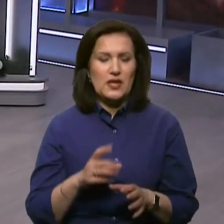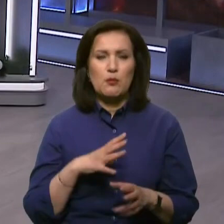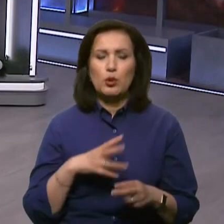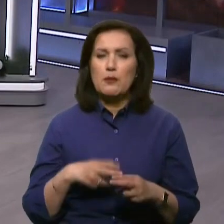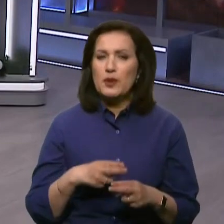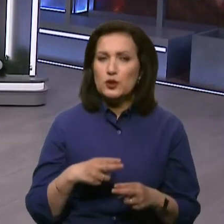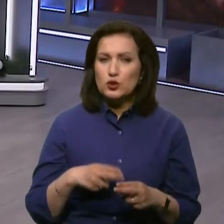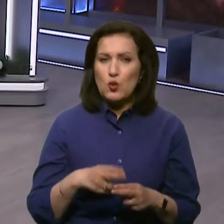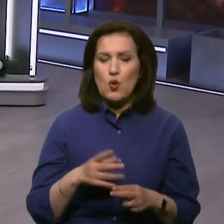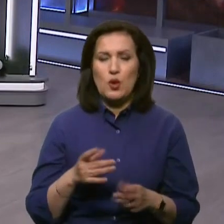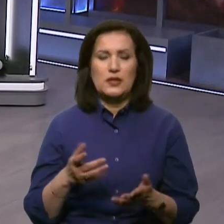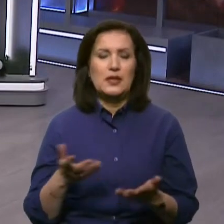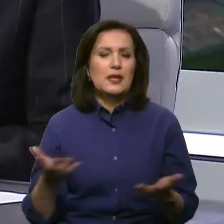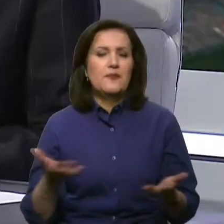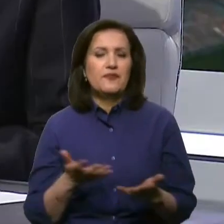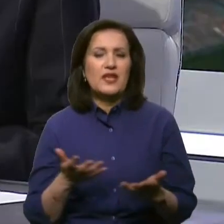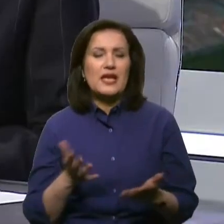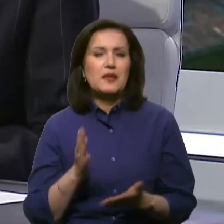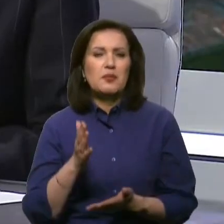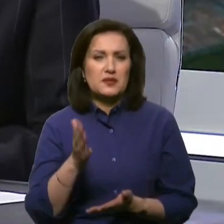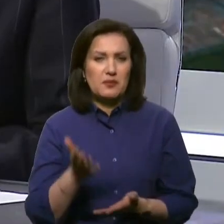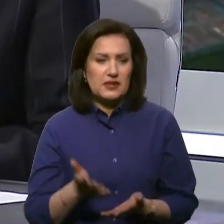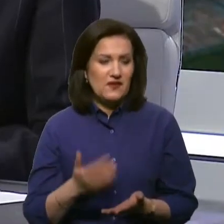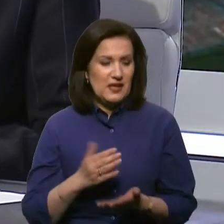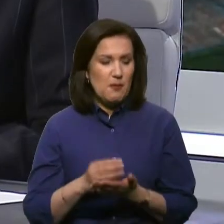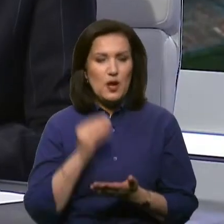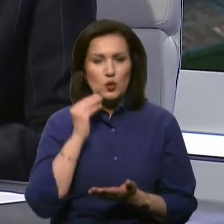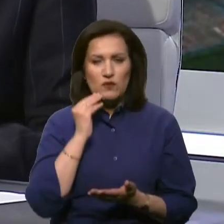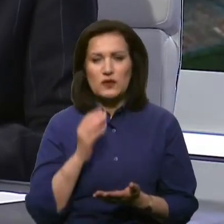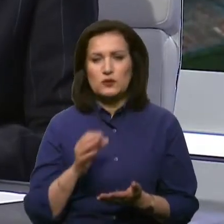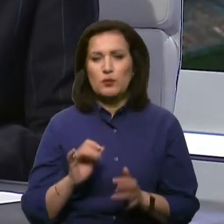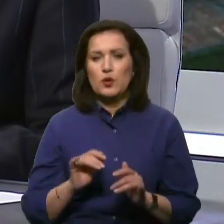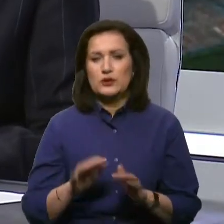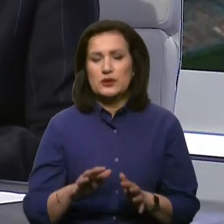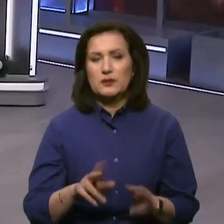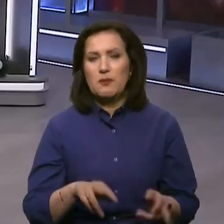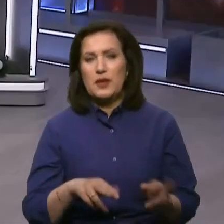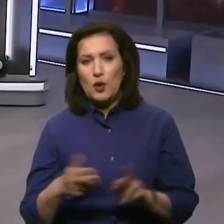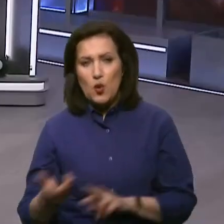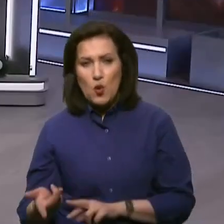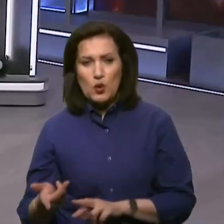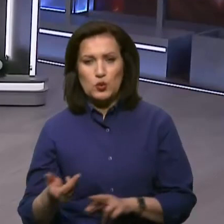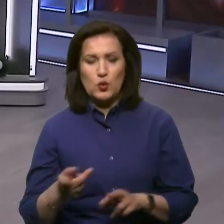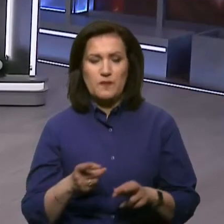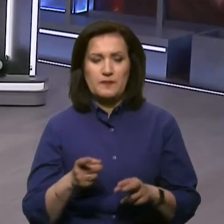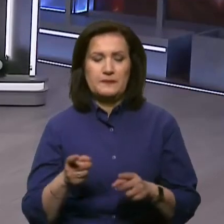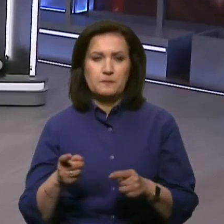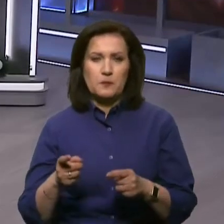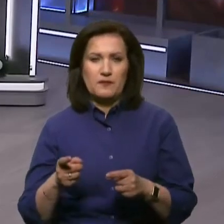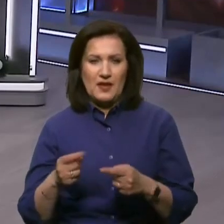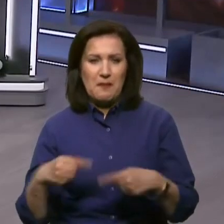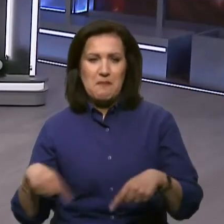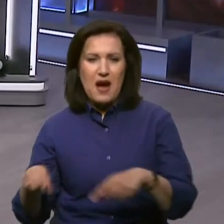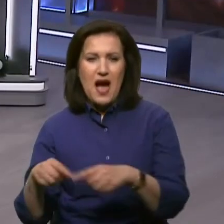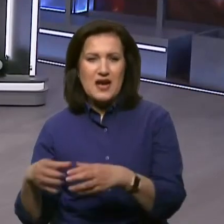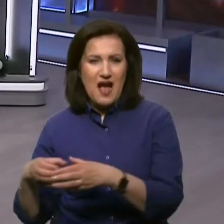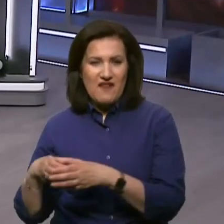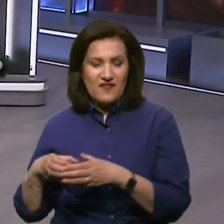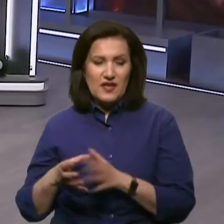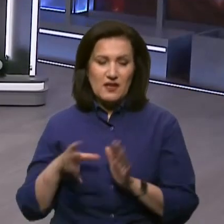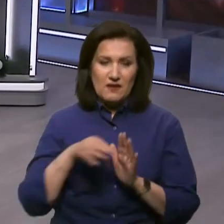перешкоди і які його перспективи? Я маю на увазі процес переходу парафій у ЛОНО-ПЦУ.